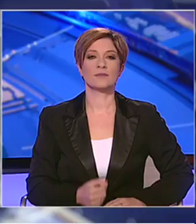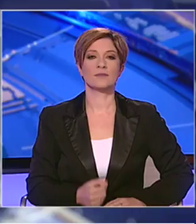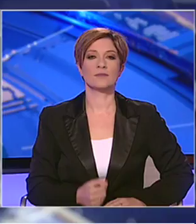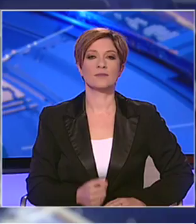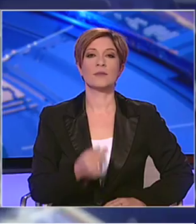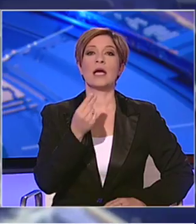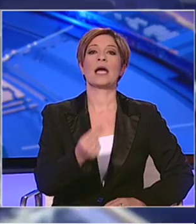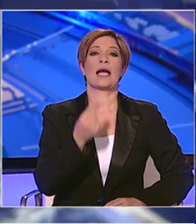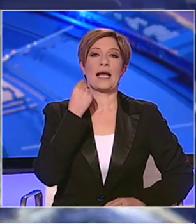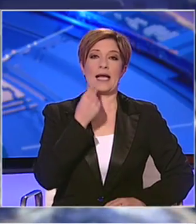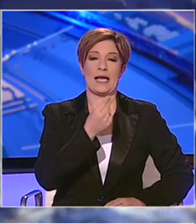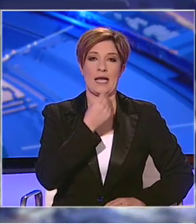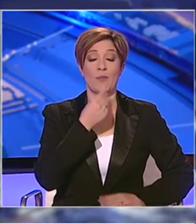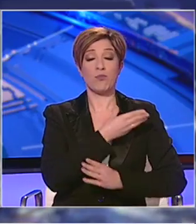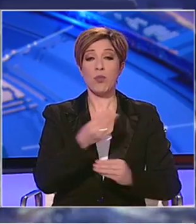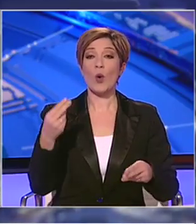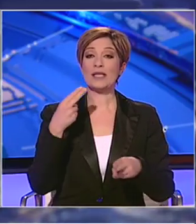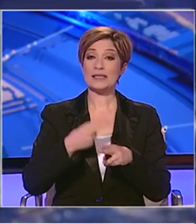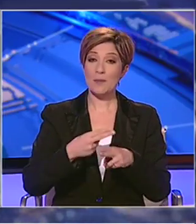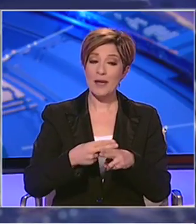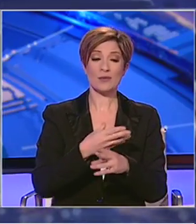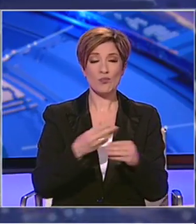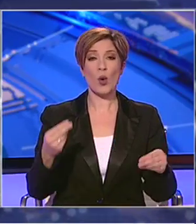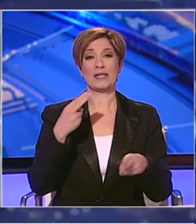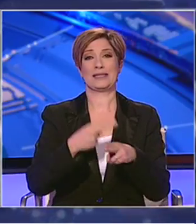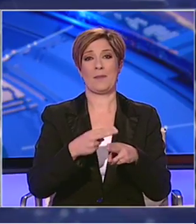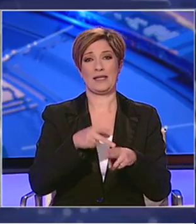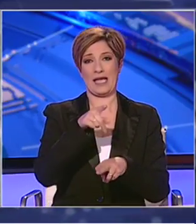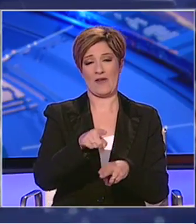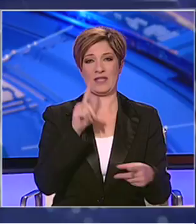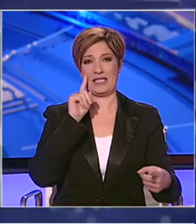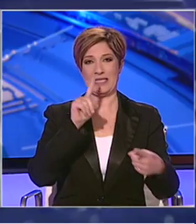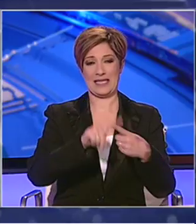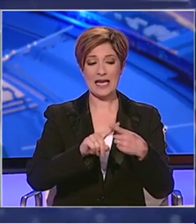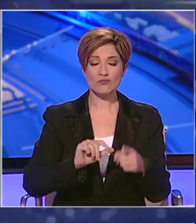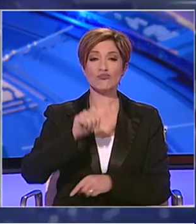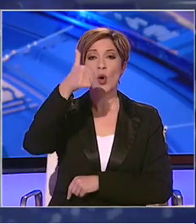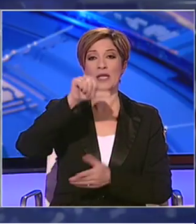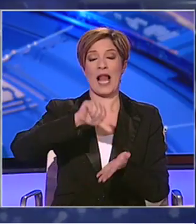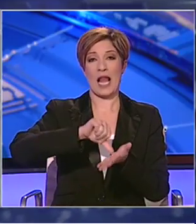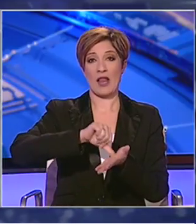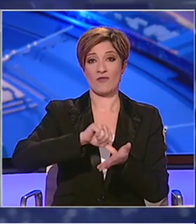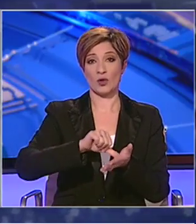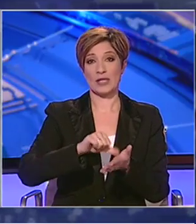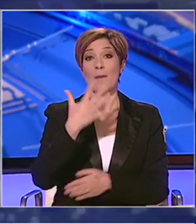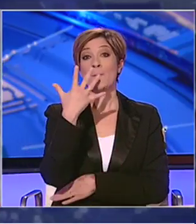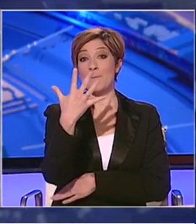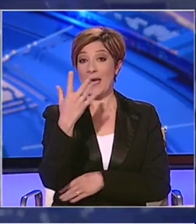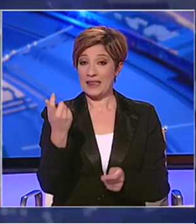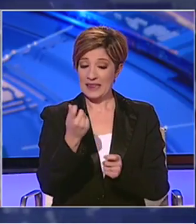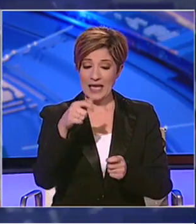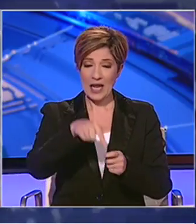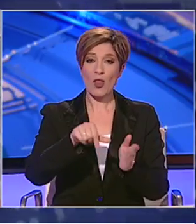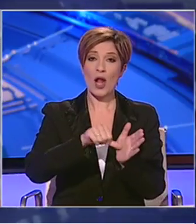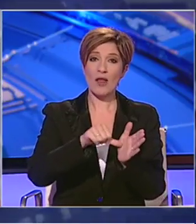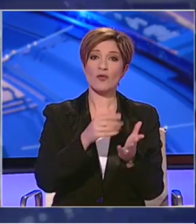Καλό απόγευμα, πολύ σημαντική κρίσιμη σύνοδος στο Μετσεύεν, η πρώτη στη Λευκοσία από τις 5 που έχουν πραγματοποιηθεί με